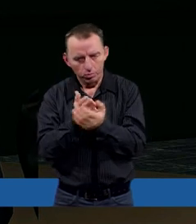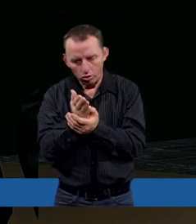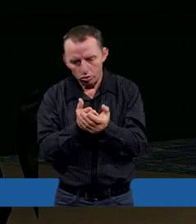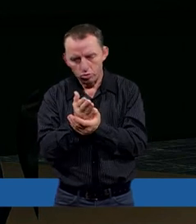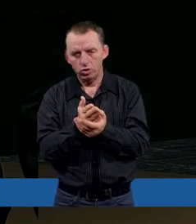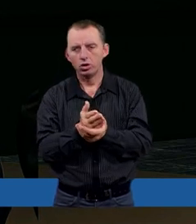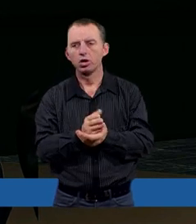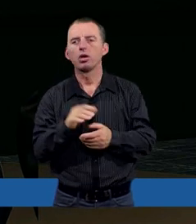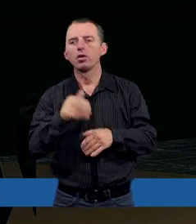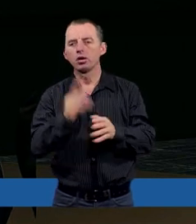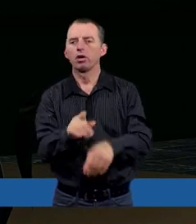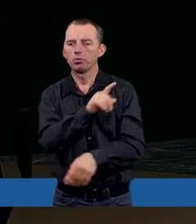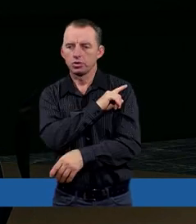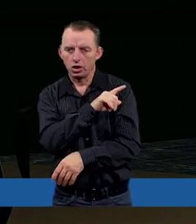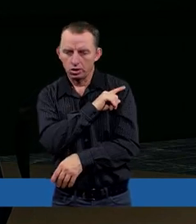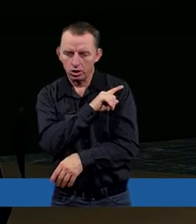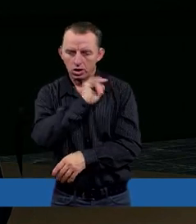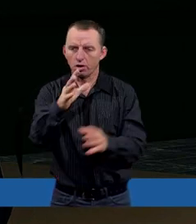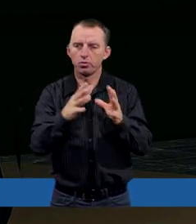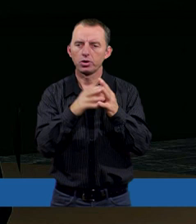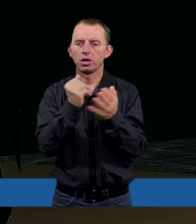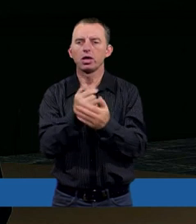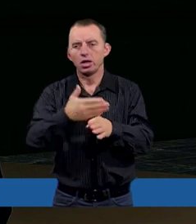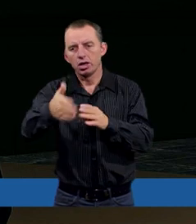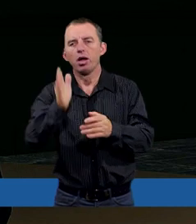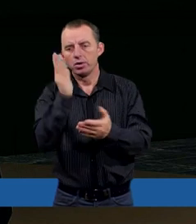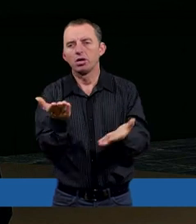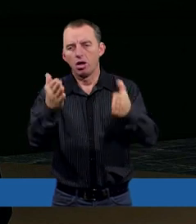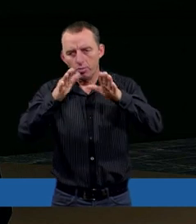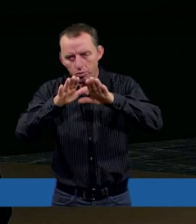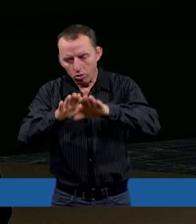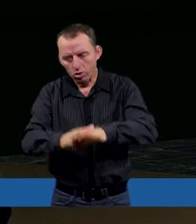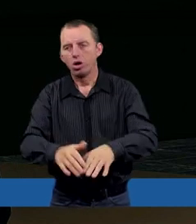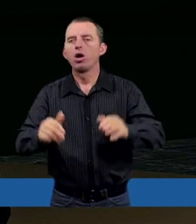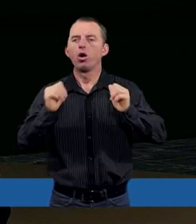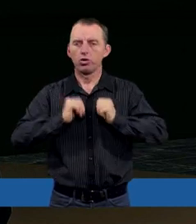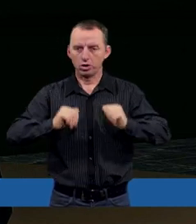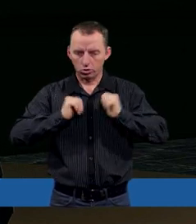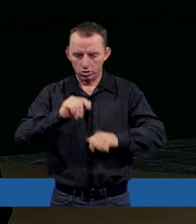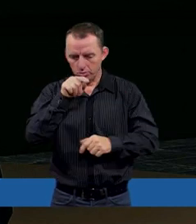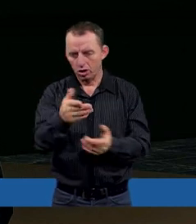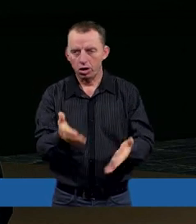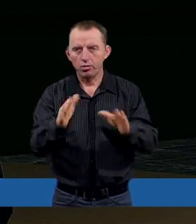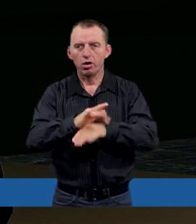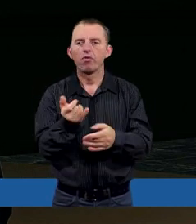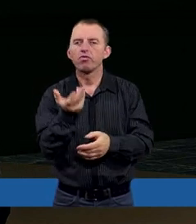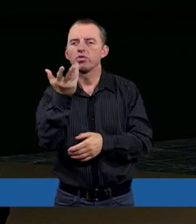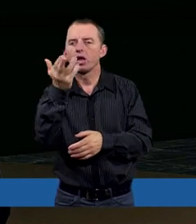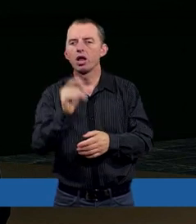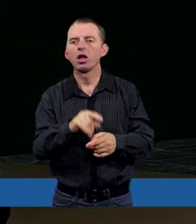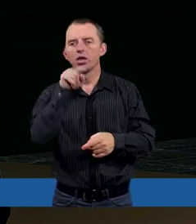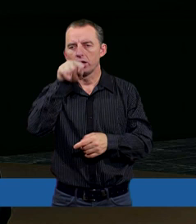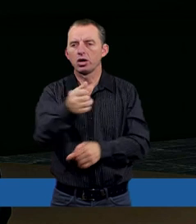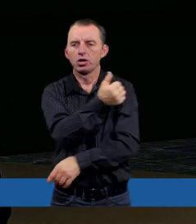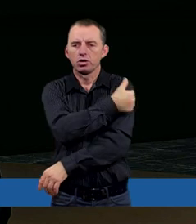prawu Bożemu, jeżeli będziemy przestrzegać Jego przykazań i tak dalej, to będzie nam błogosławił. I oczekujemy tego błogosławieństwa. I wielu oddanych